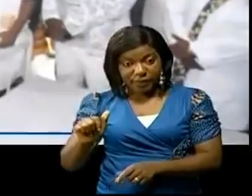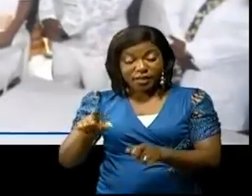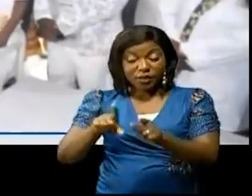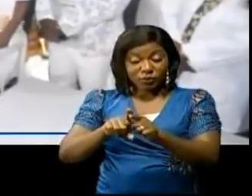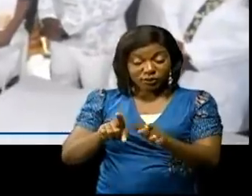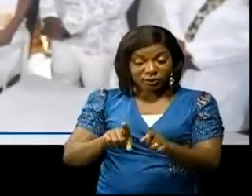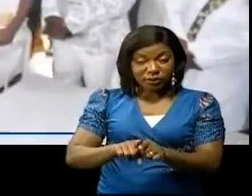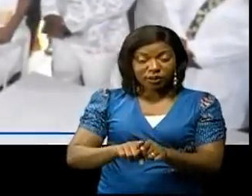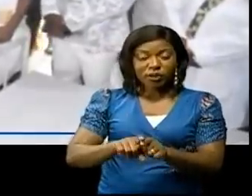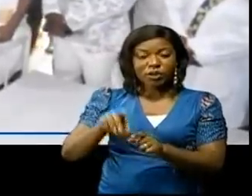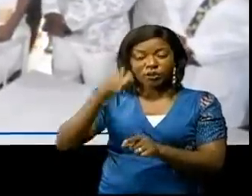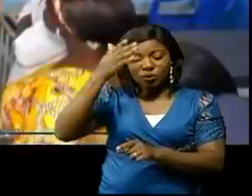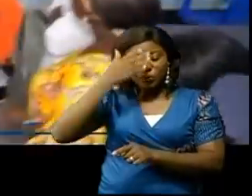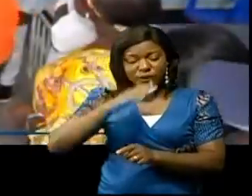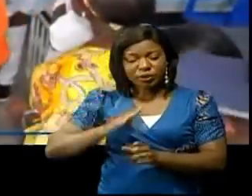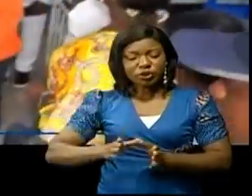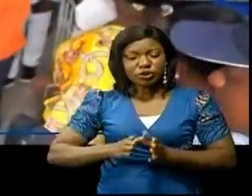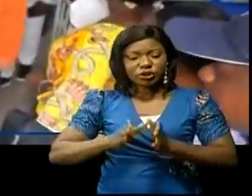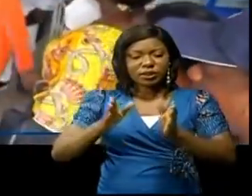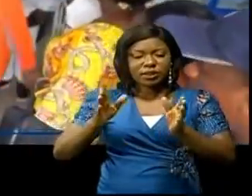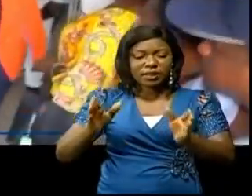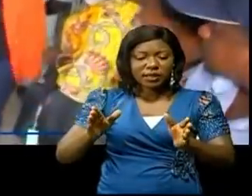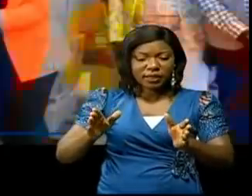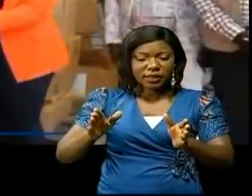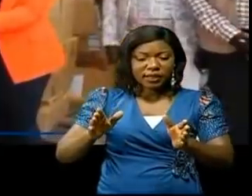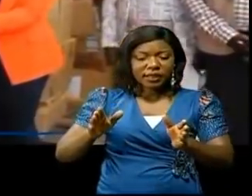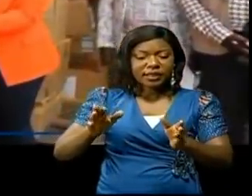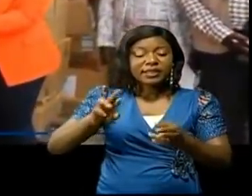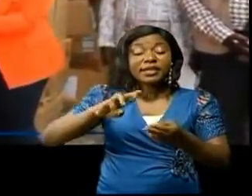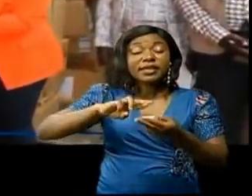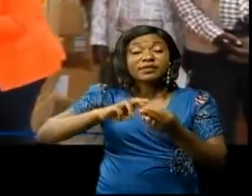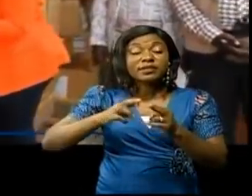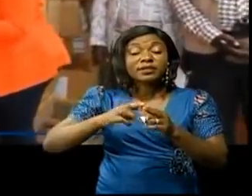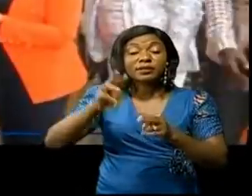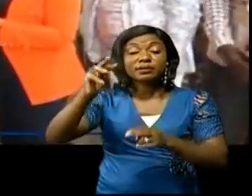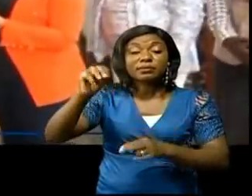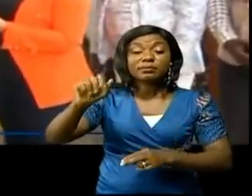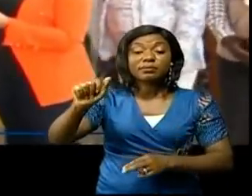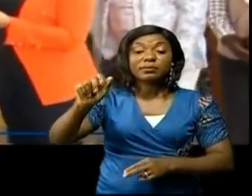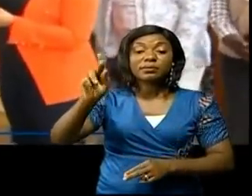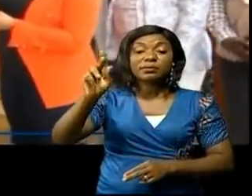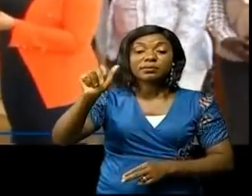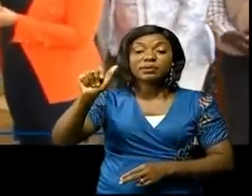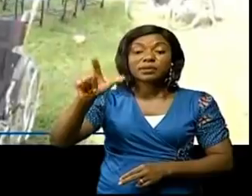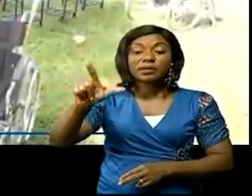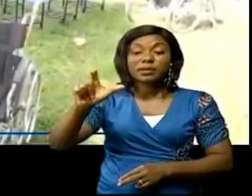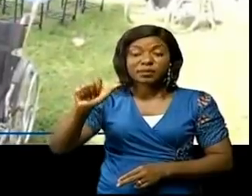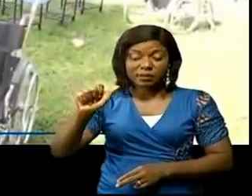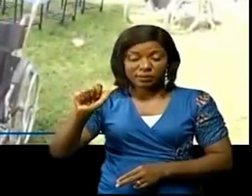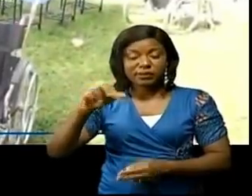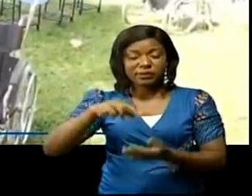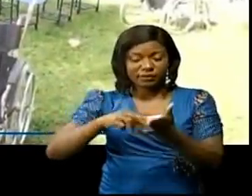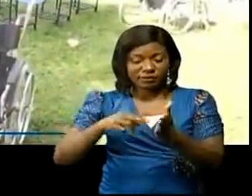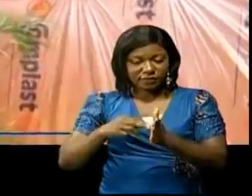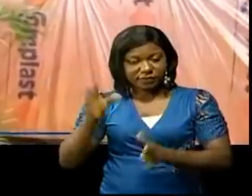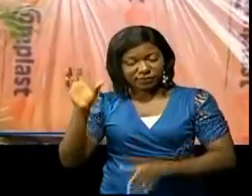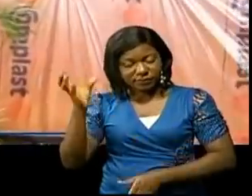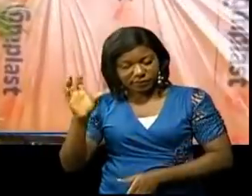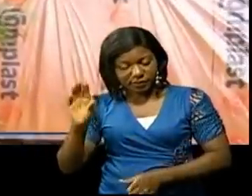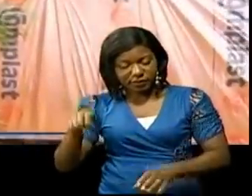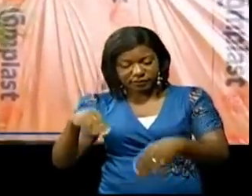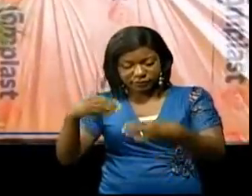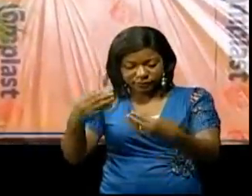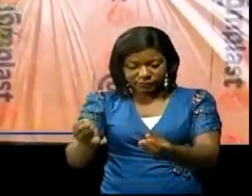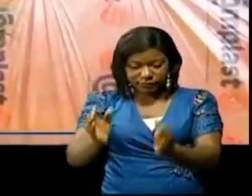référence de Makala ex sanatorium. Dans cette perspective, elle a également remis des médicaments, lave-main, des